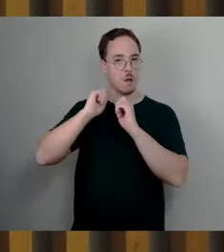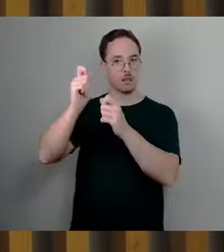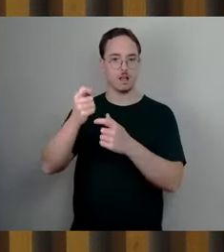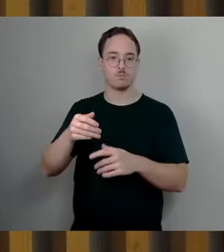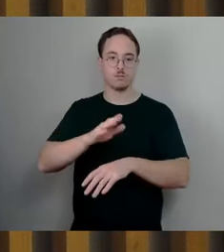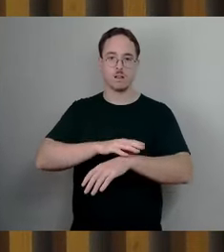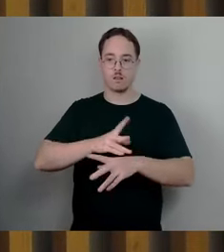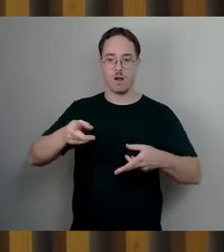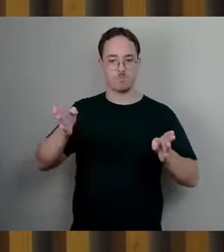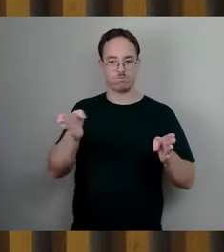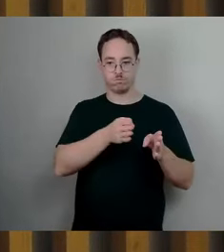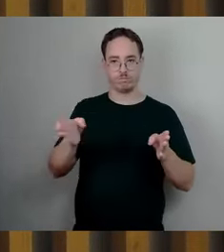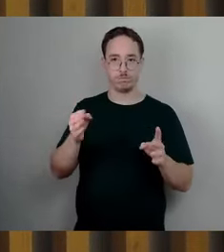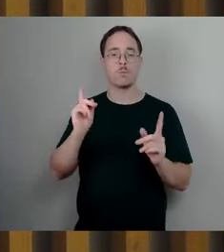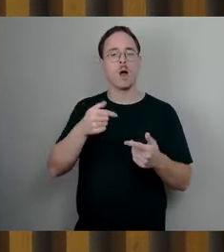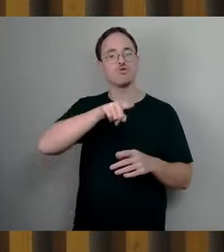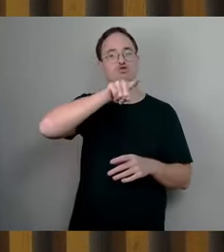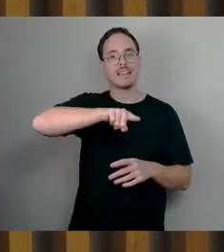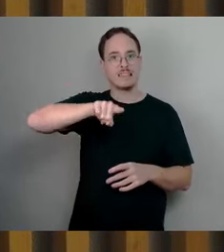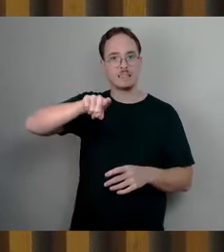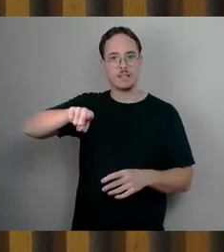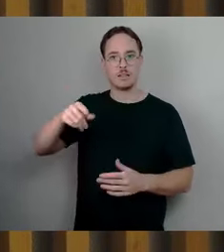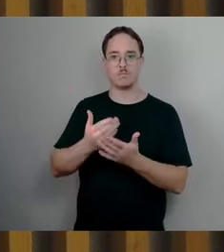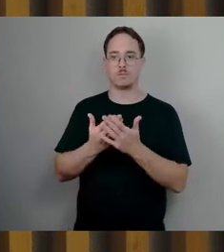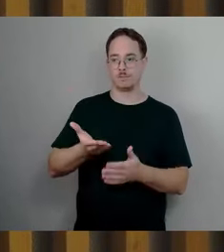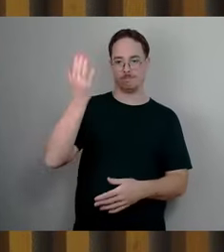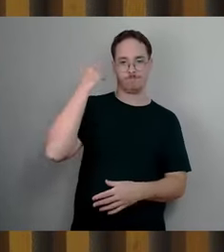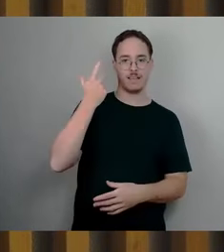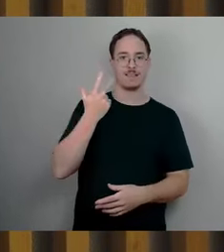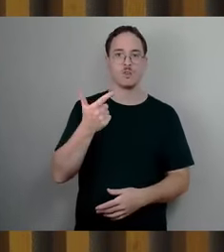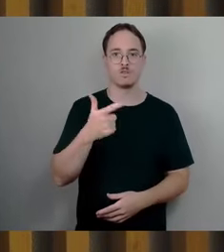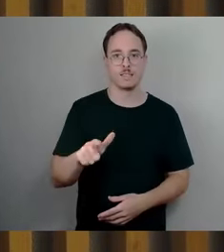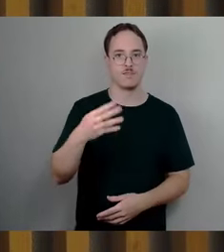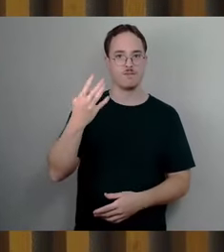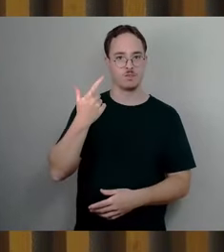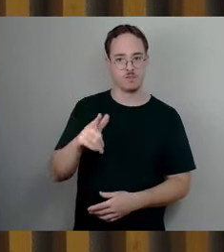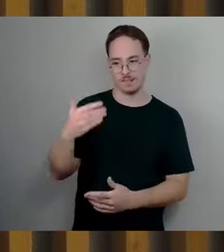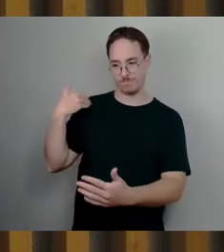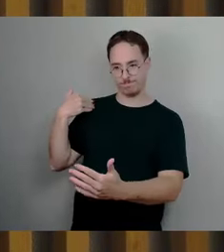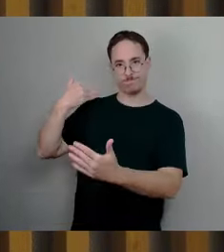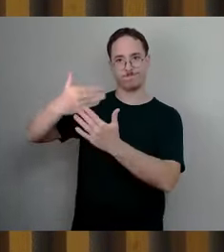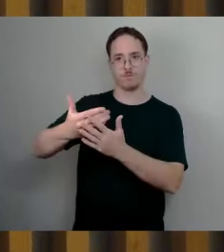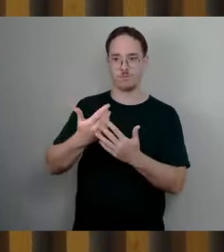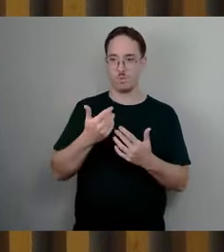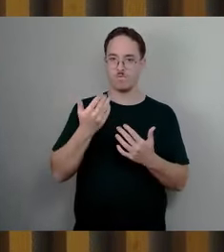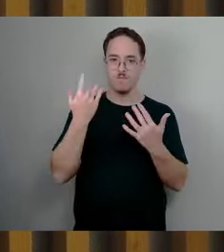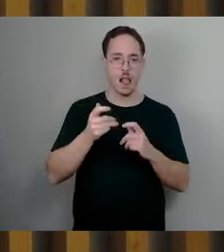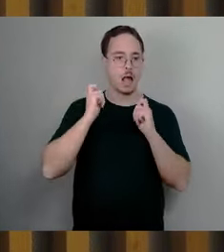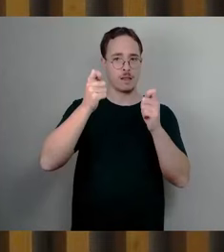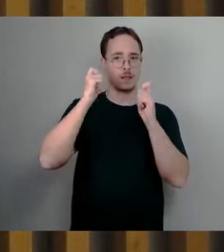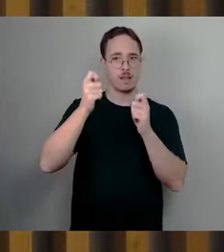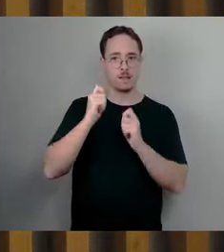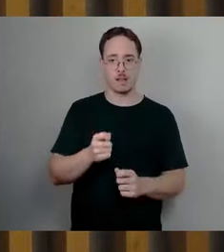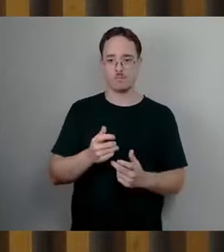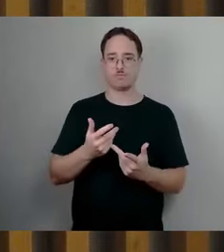davon stattgegeben. Und lässt sich eine Steigerung solcher Anträge in den letzten fünf Jahren beobachten. Hier übernimmt auch